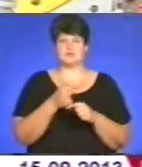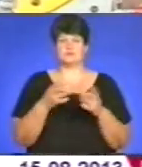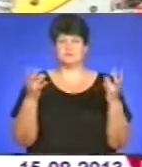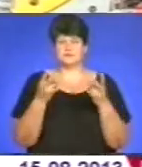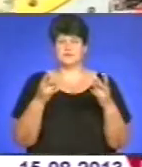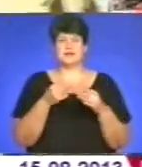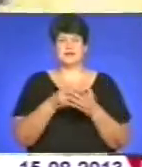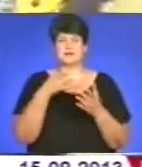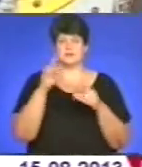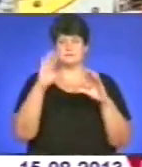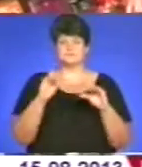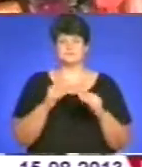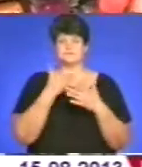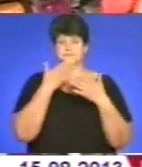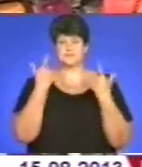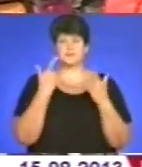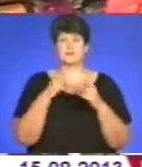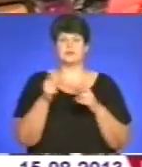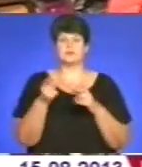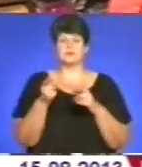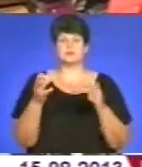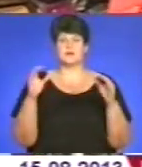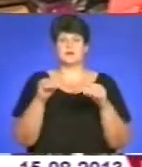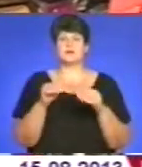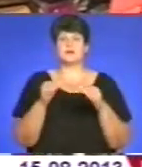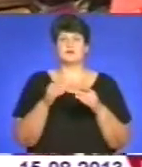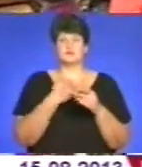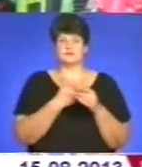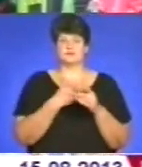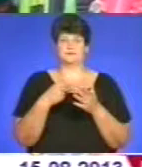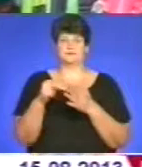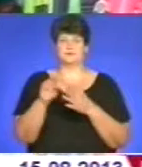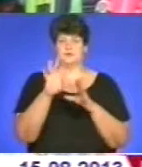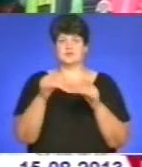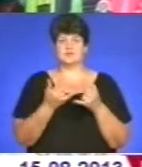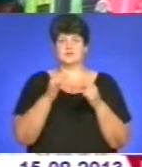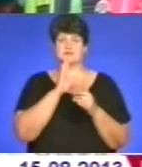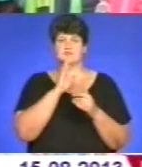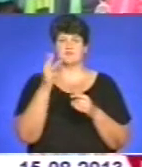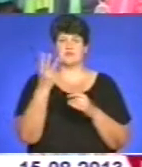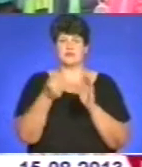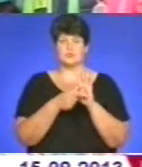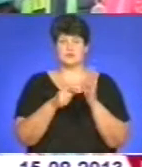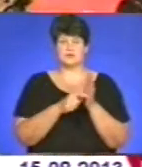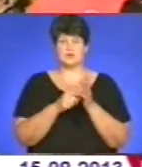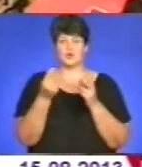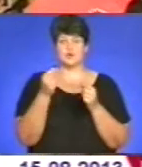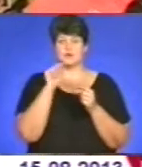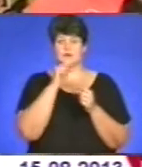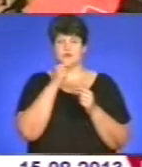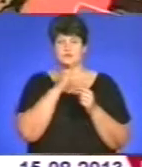Тернополянка Ольга збирає доньку до третього класу. Жінка каже, щоб купити все необхідне школярці, гроші економила ціле літо.